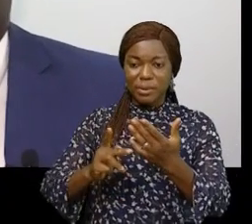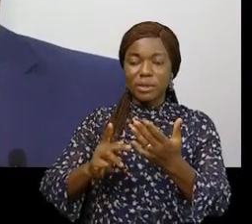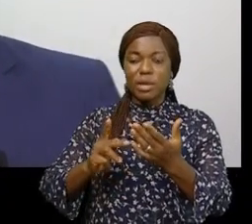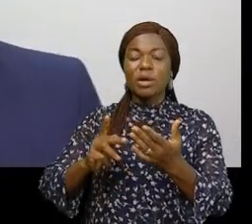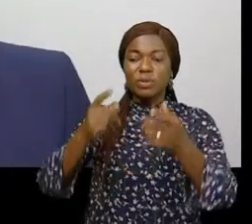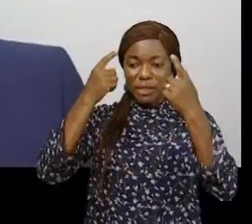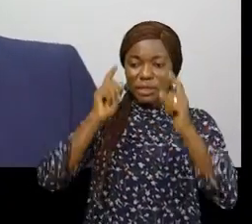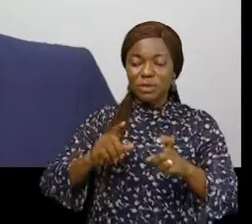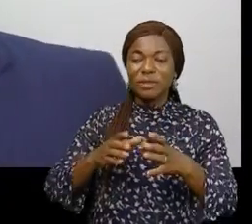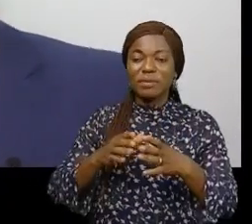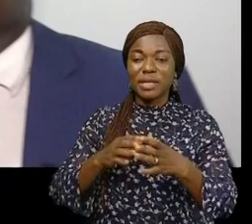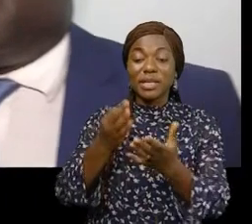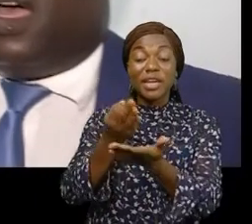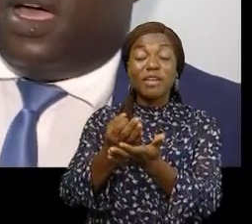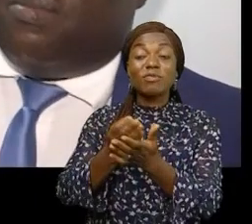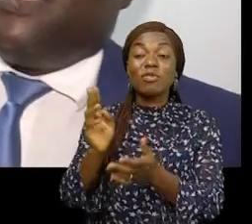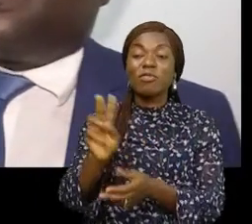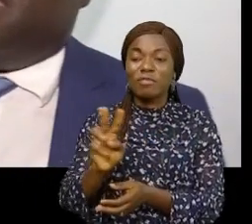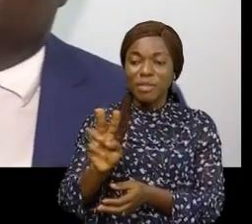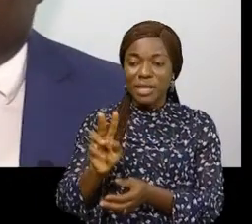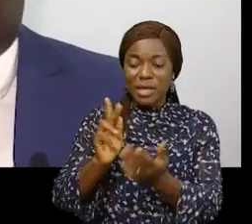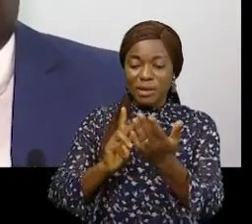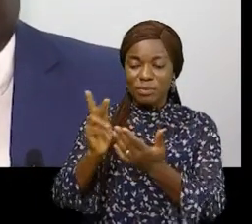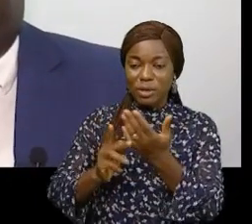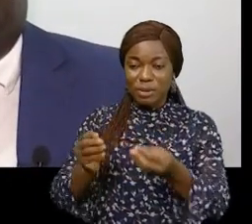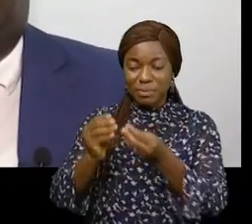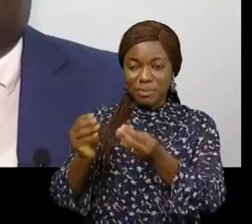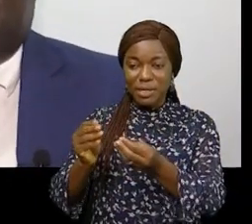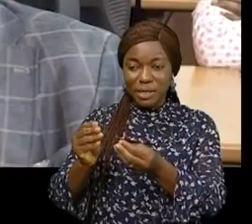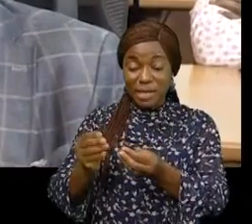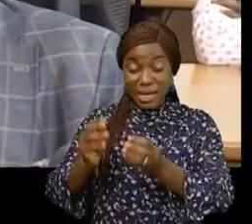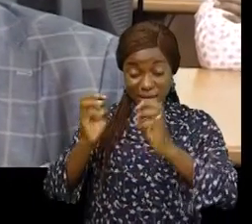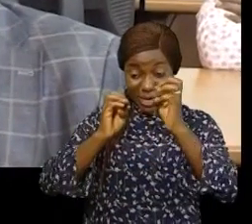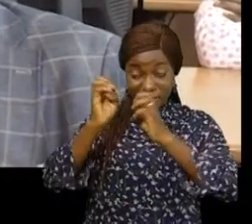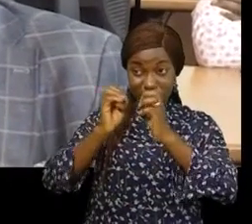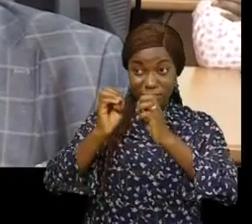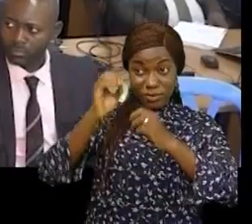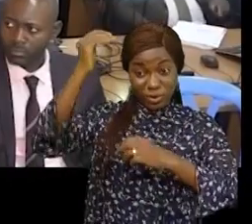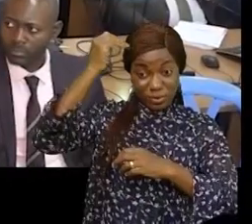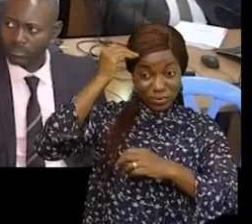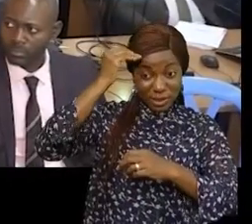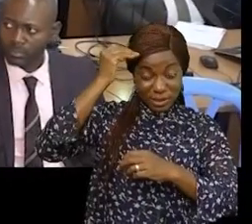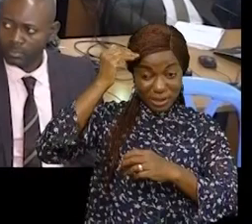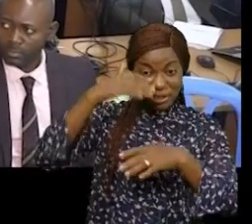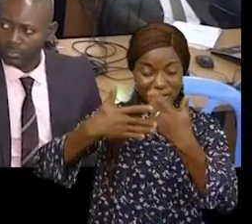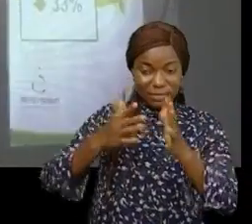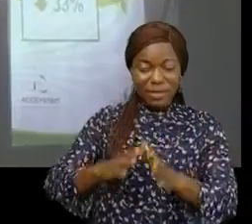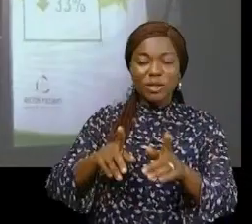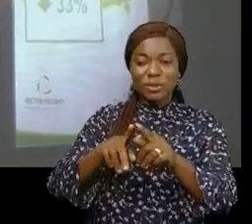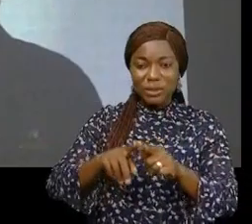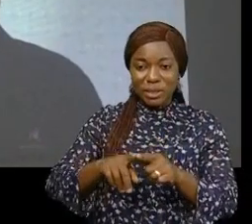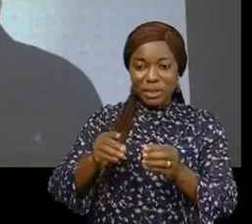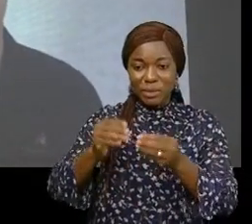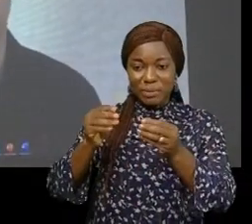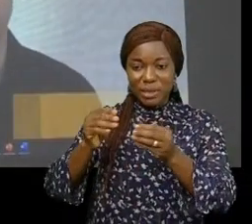le FRIMA un programme qui vise à mettre à niveau non pas seulement les connaissances du personnel mais aussi à mettre à niveau